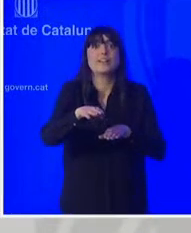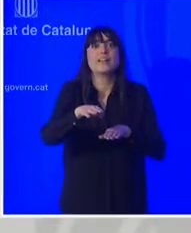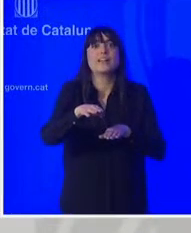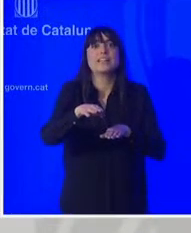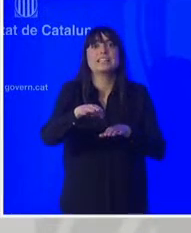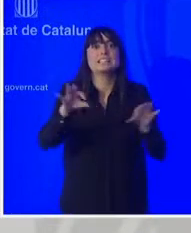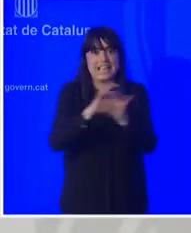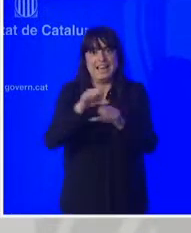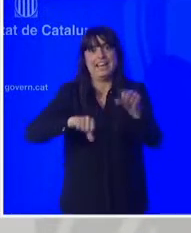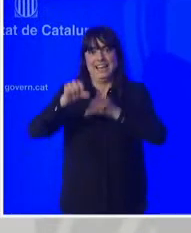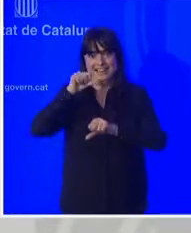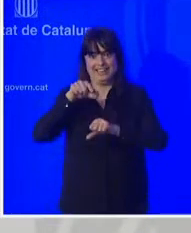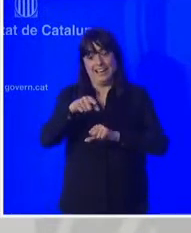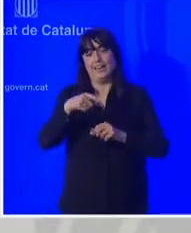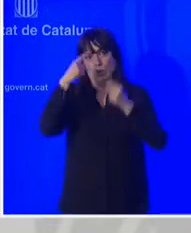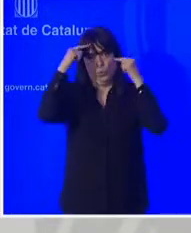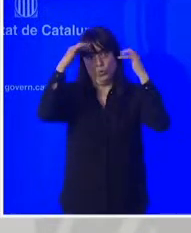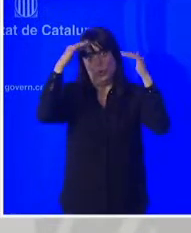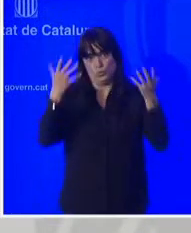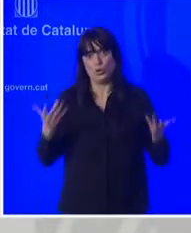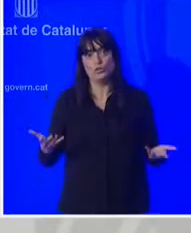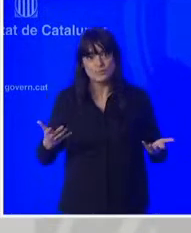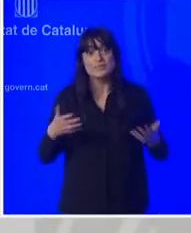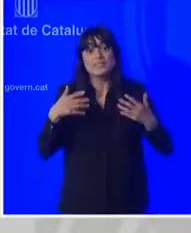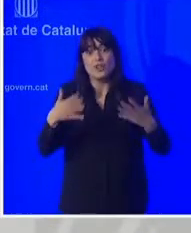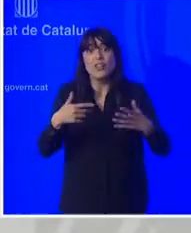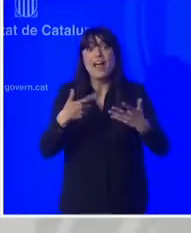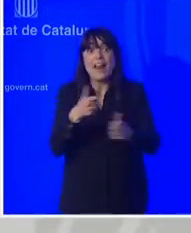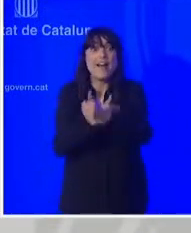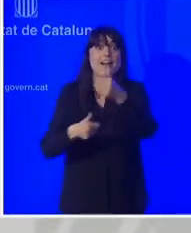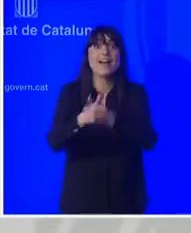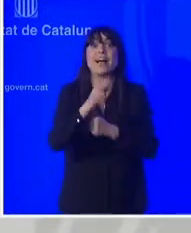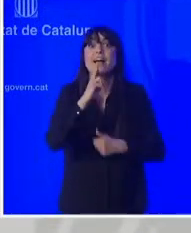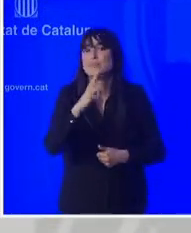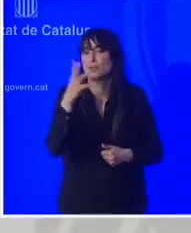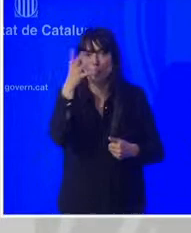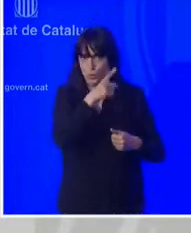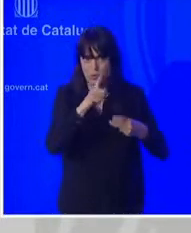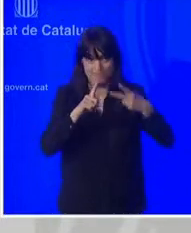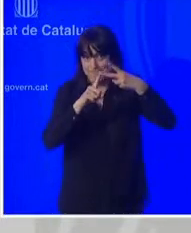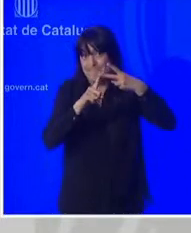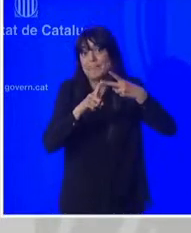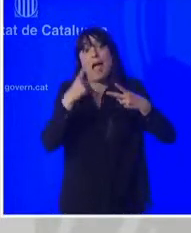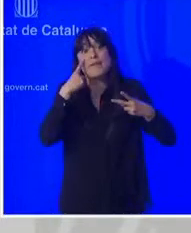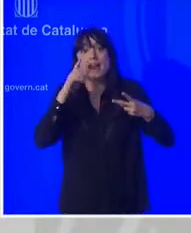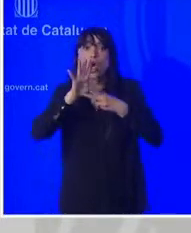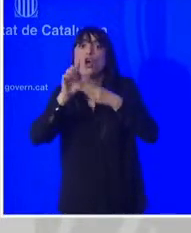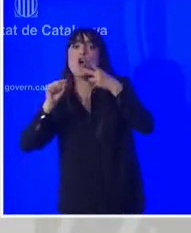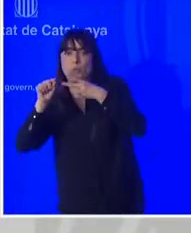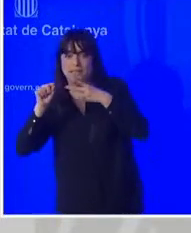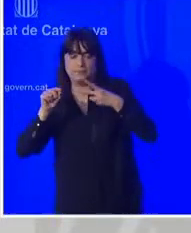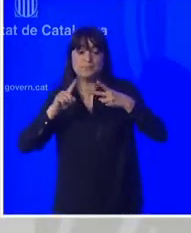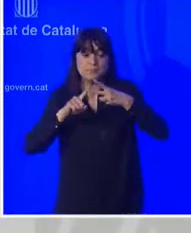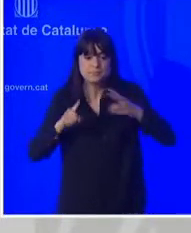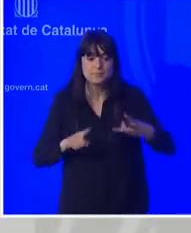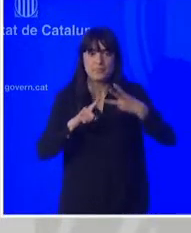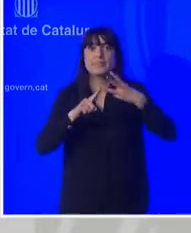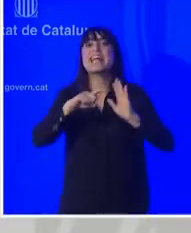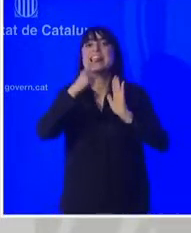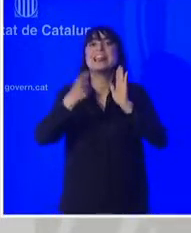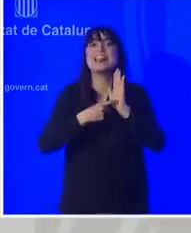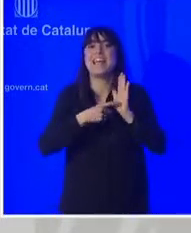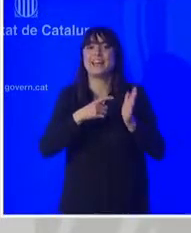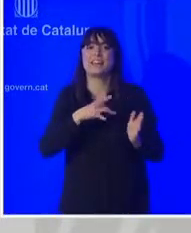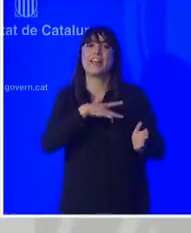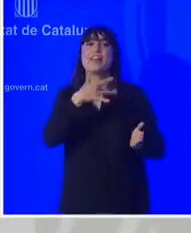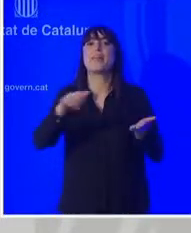en funció dels propers dies com hem d'anar abordant aquesta realitat i pel que fa a la llei d'amnistia que comentava i el fet